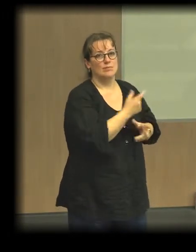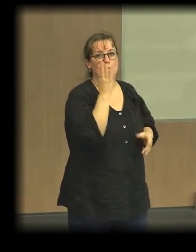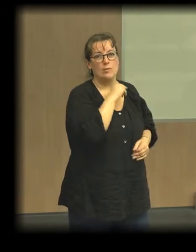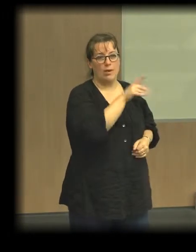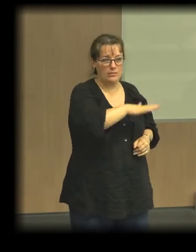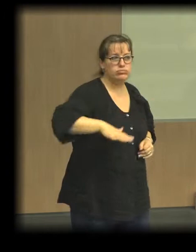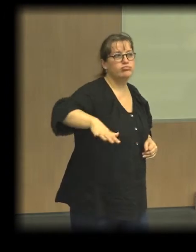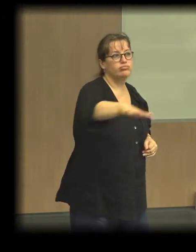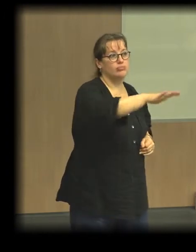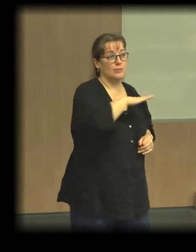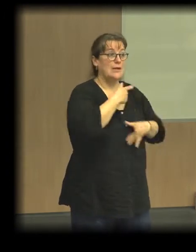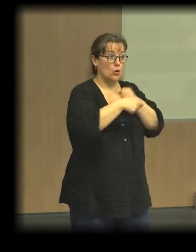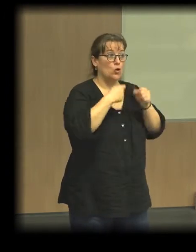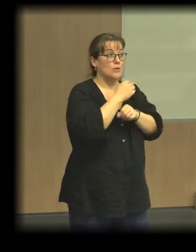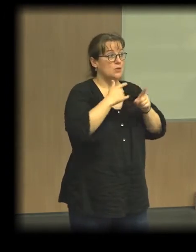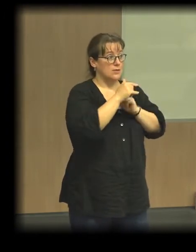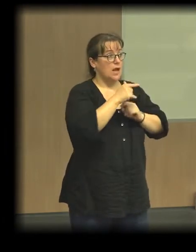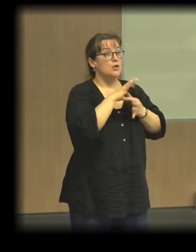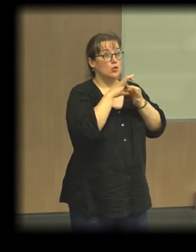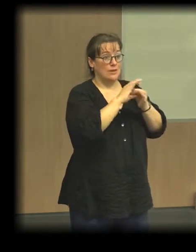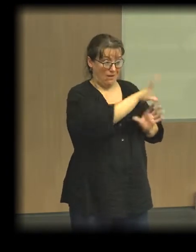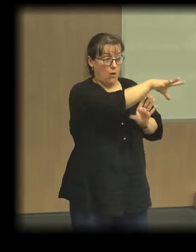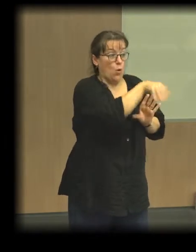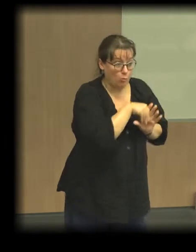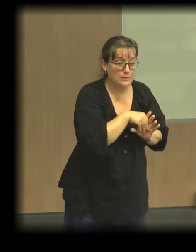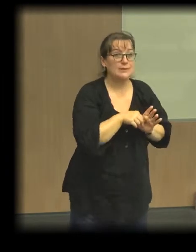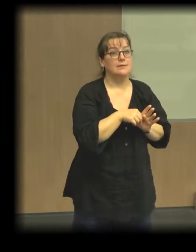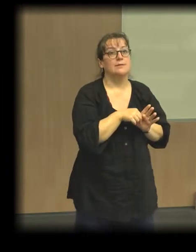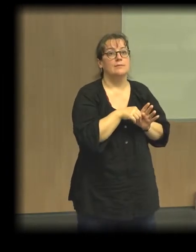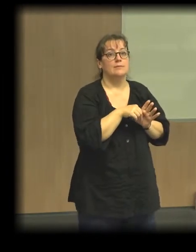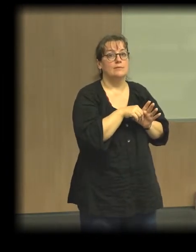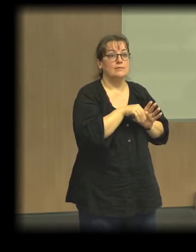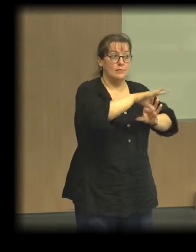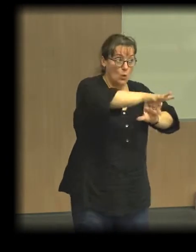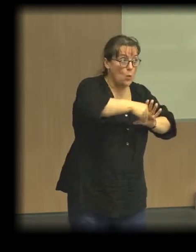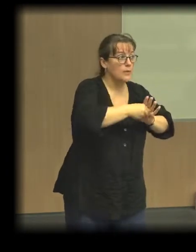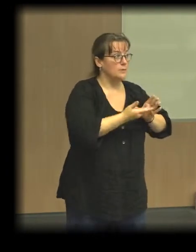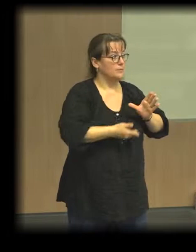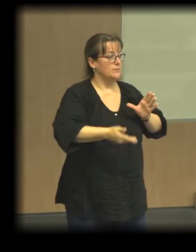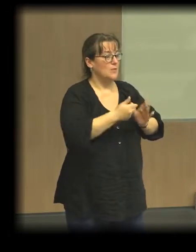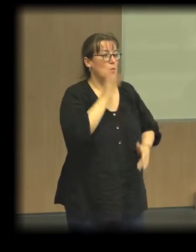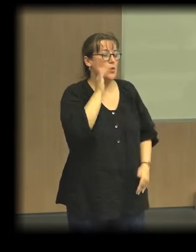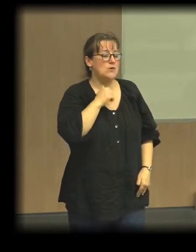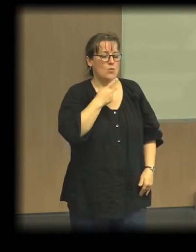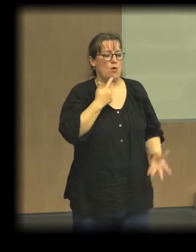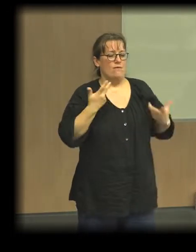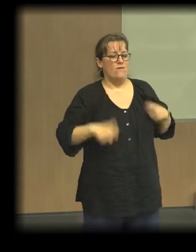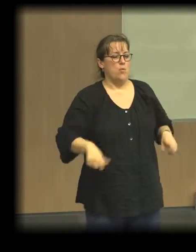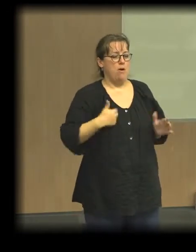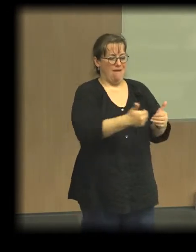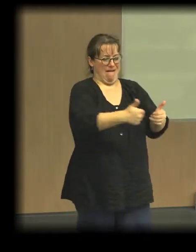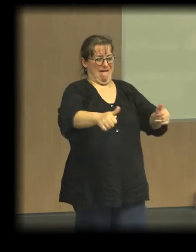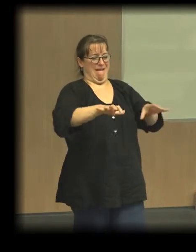de l'économie sociale et solidaire et de ne pas entretenir de manière trop forte ce clivage entre